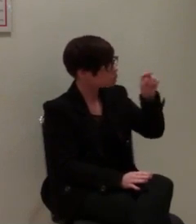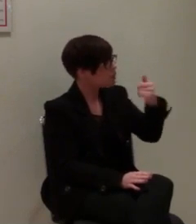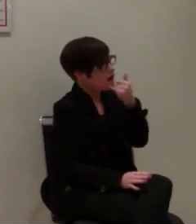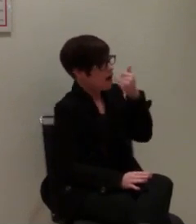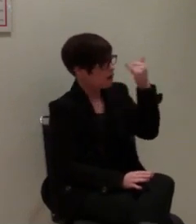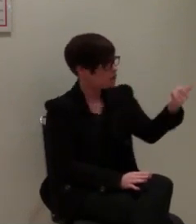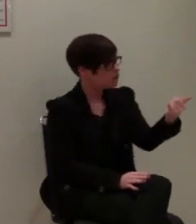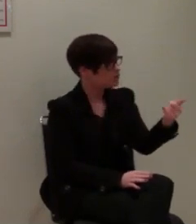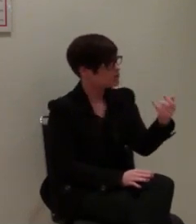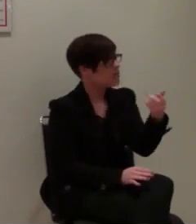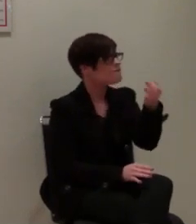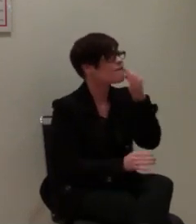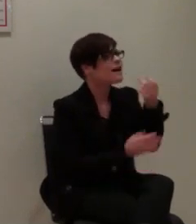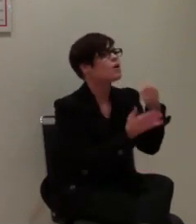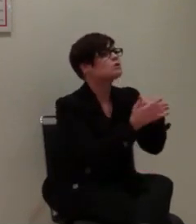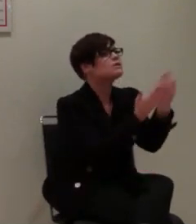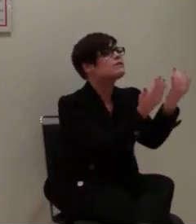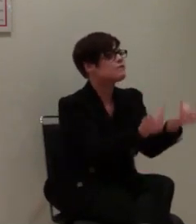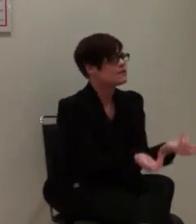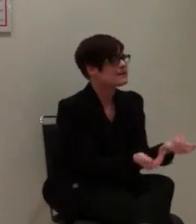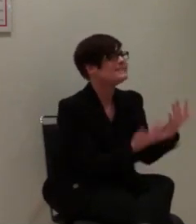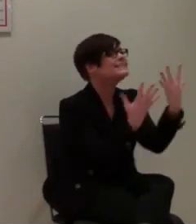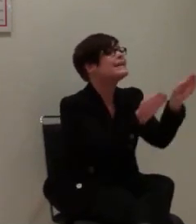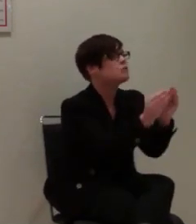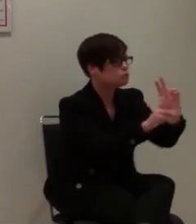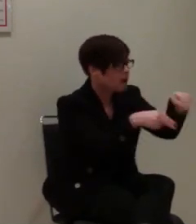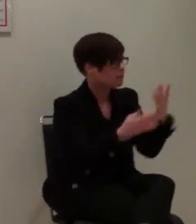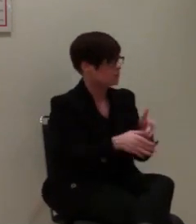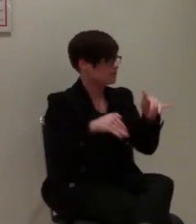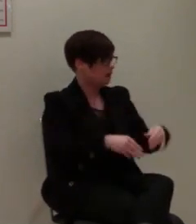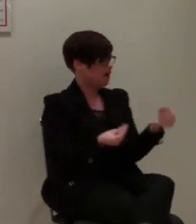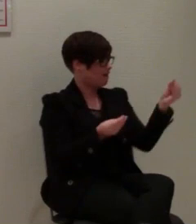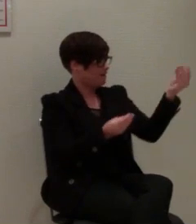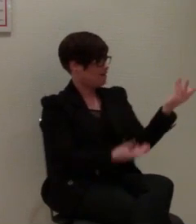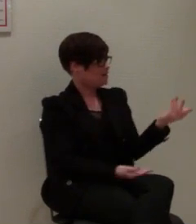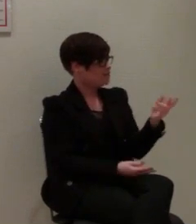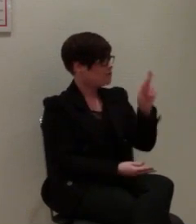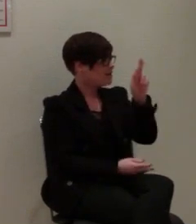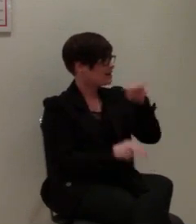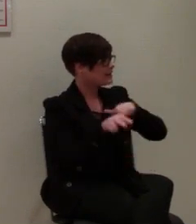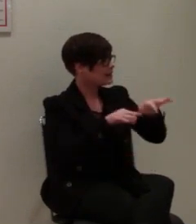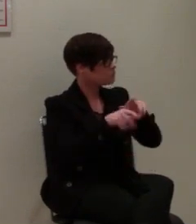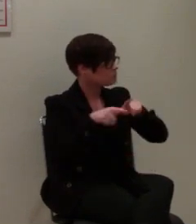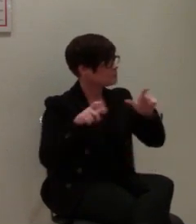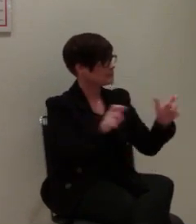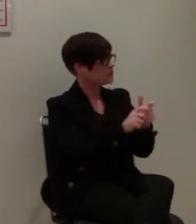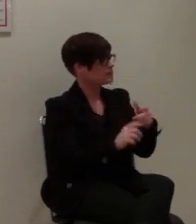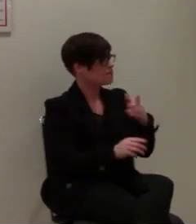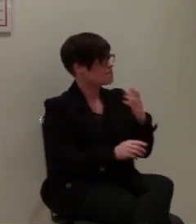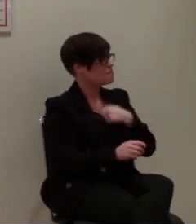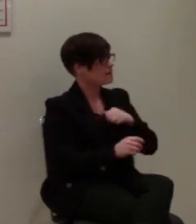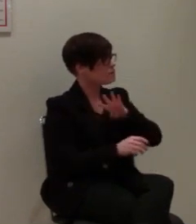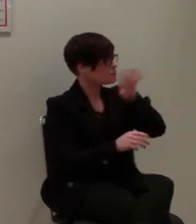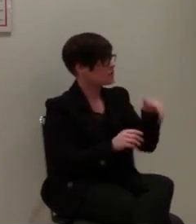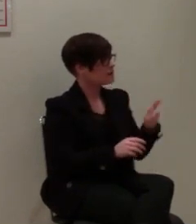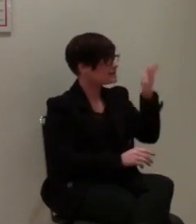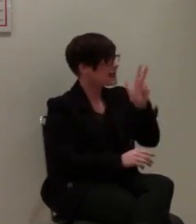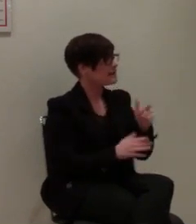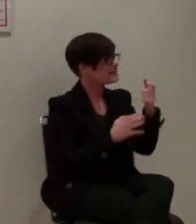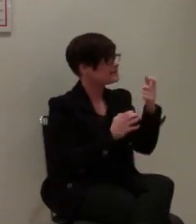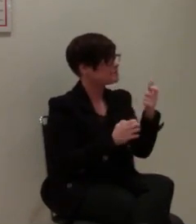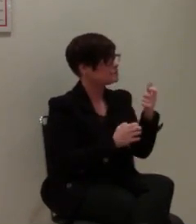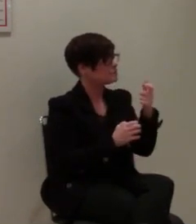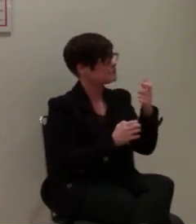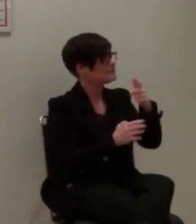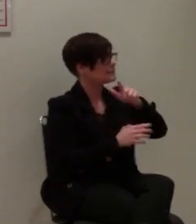und habe die Kosten angefragt. Ich hatte sie in zehn Minuten. Für den Regierungsbezirk Nordwürttemberg 387.000 D-Mark. Das